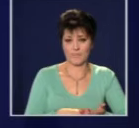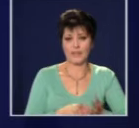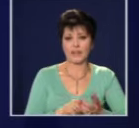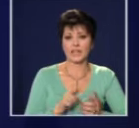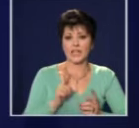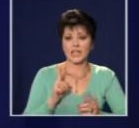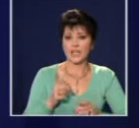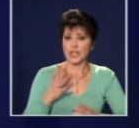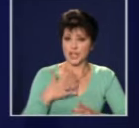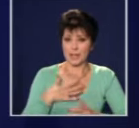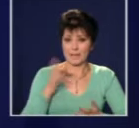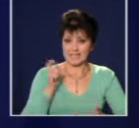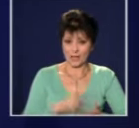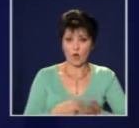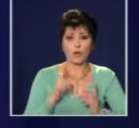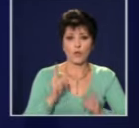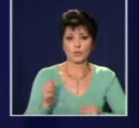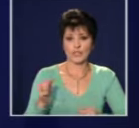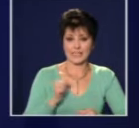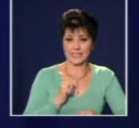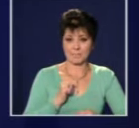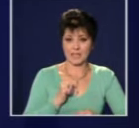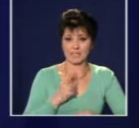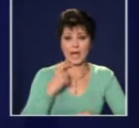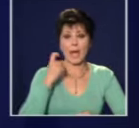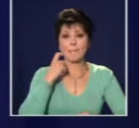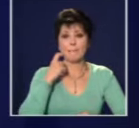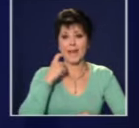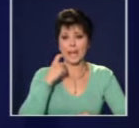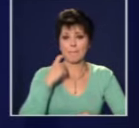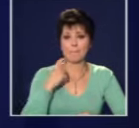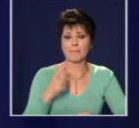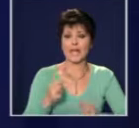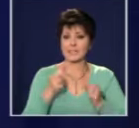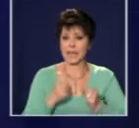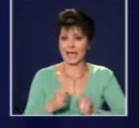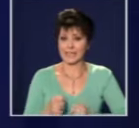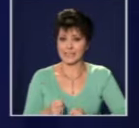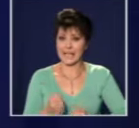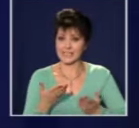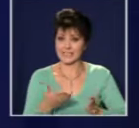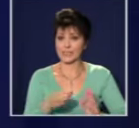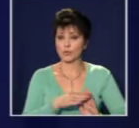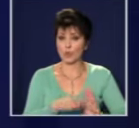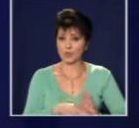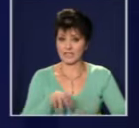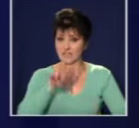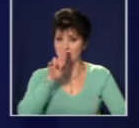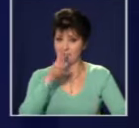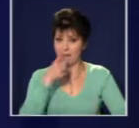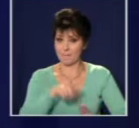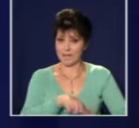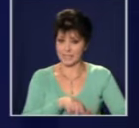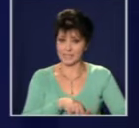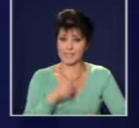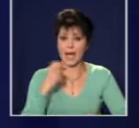въпрос. Има си закон да се спазва. БНБ закъсняха прекалено много с този доклад, който го очакаме вече два месеца. БНБ